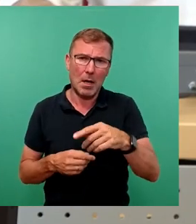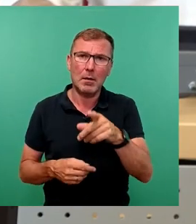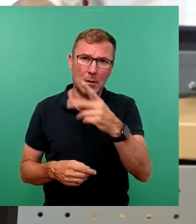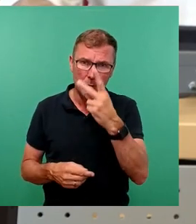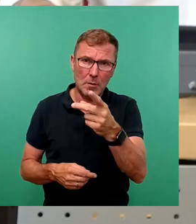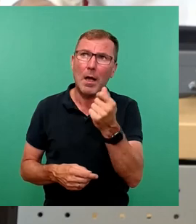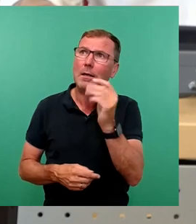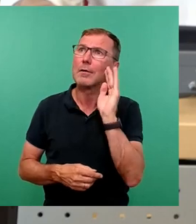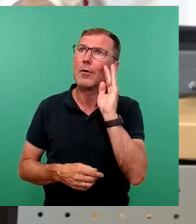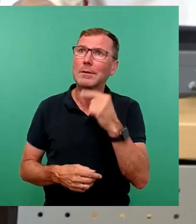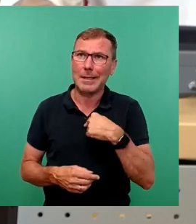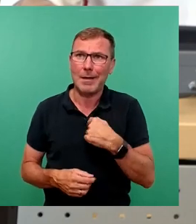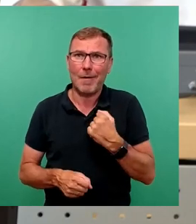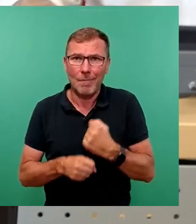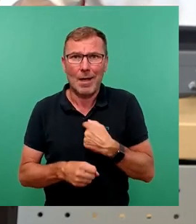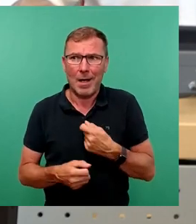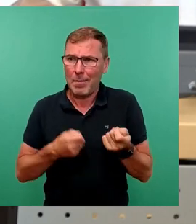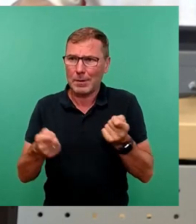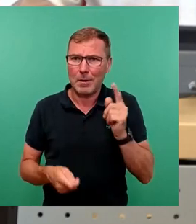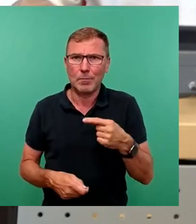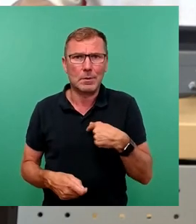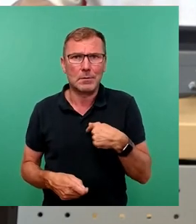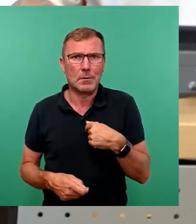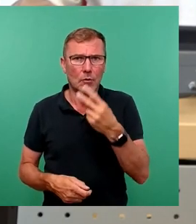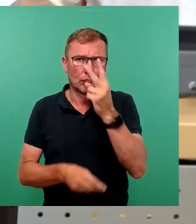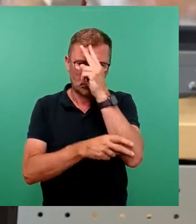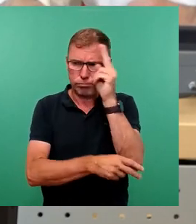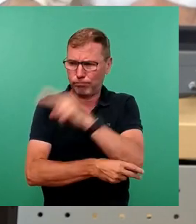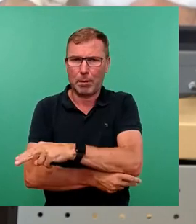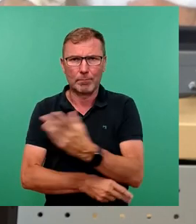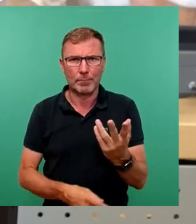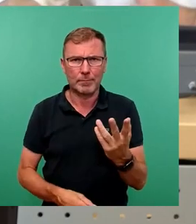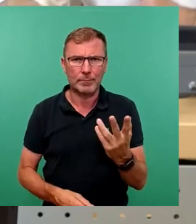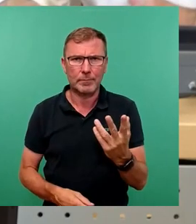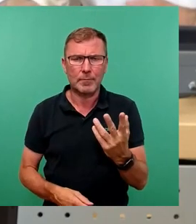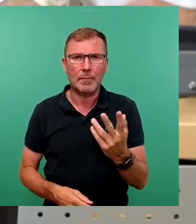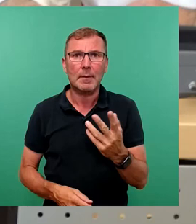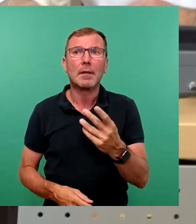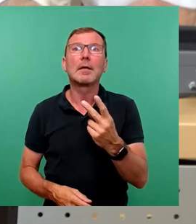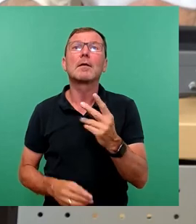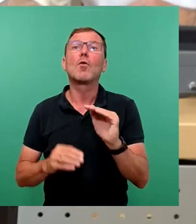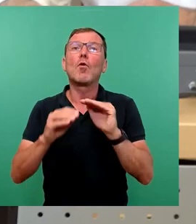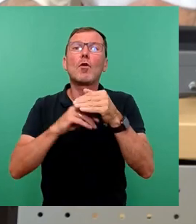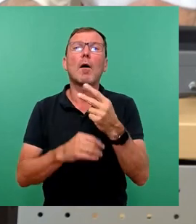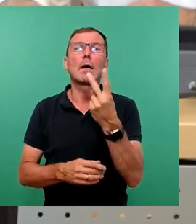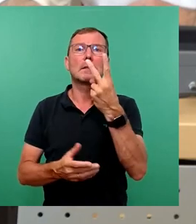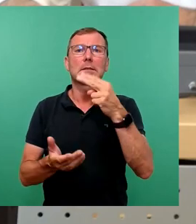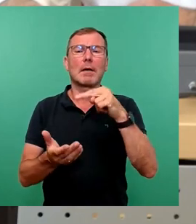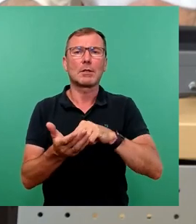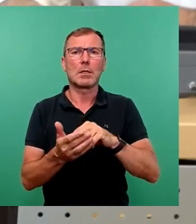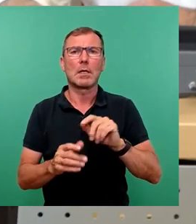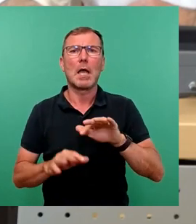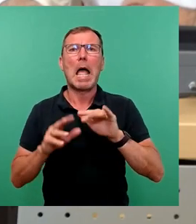und zu verarbeiten haben, das uns schwindelig wird. Die Spatzen pfeifen die zweistelligen Millionenhöhen schon jetzt auf den Rathausfluren.